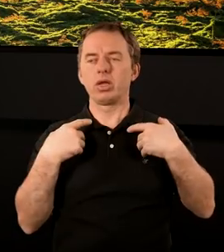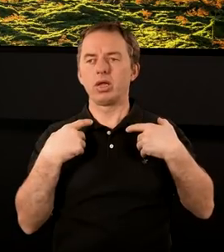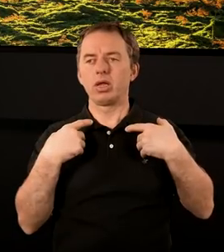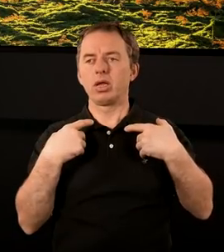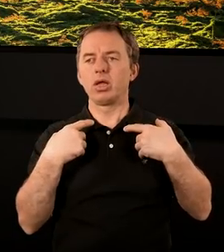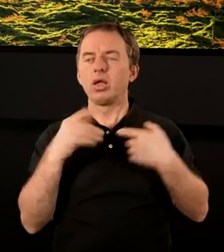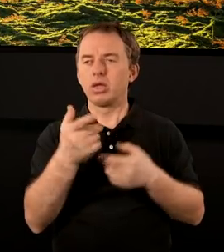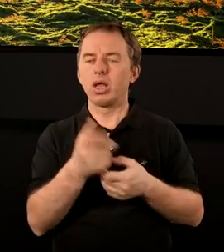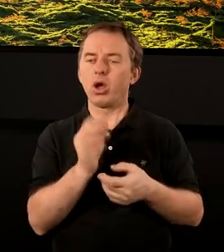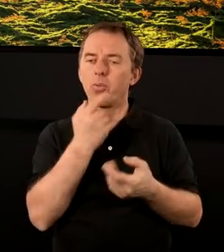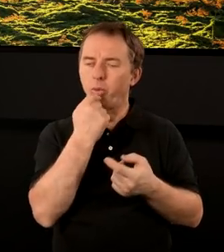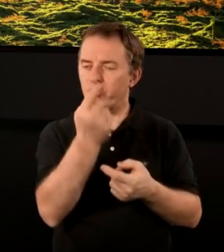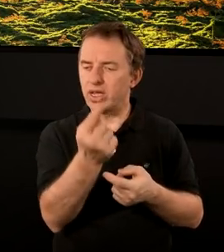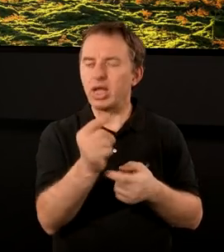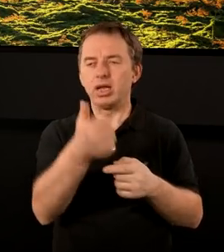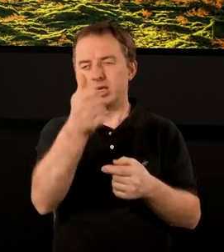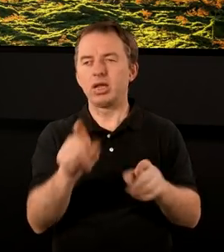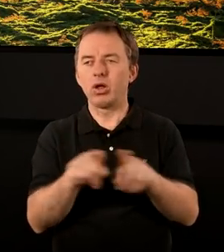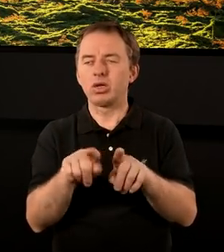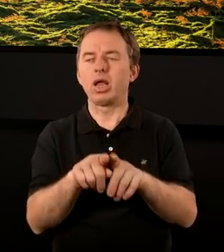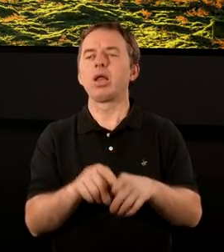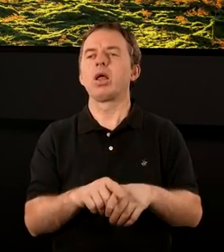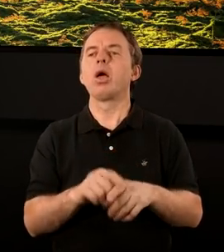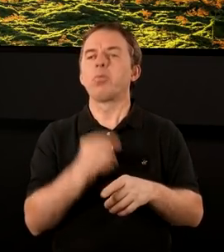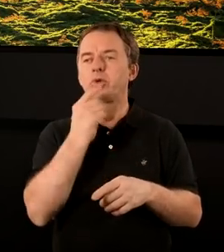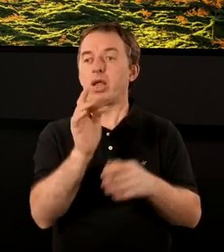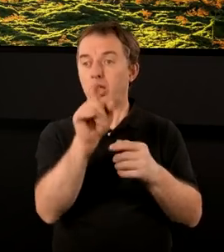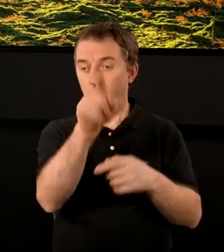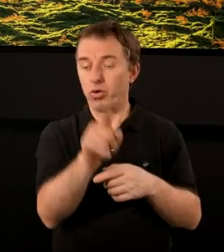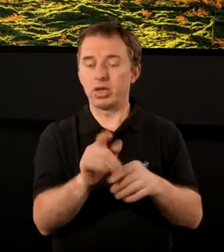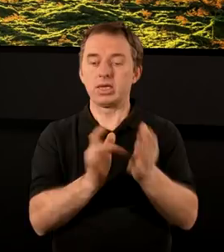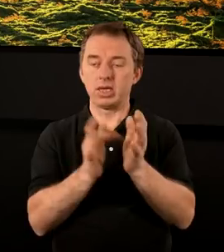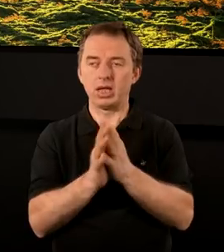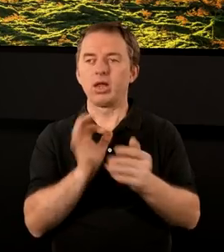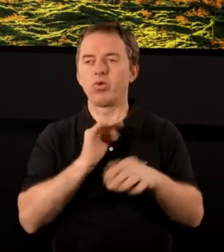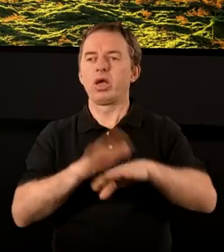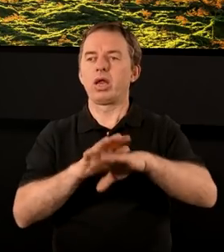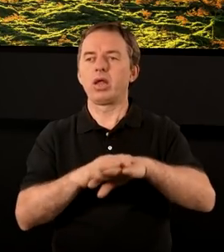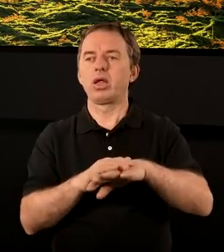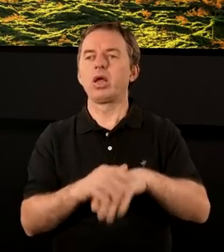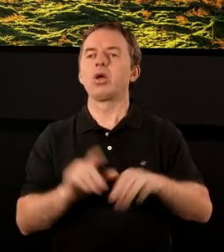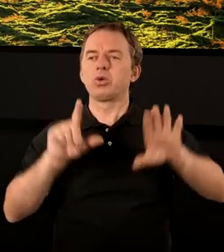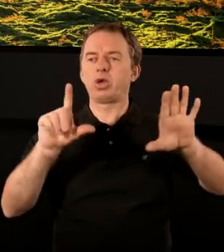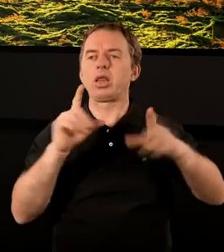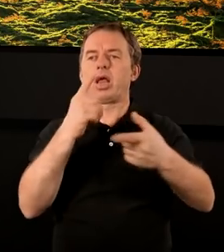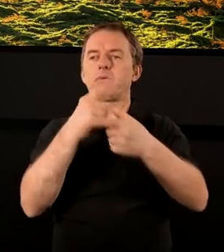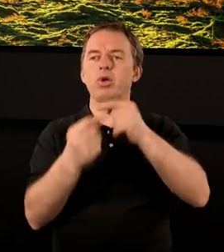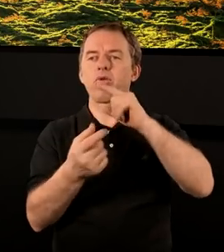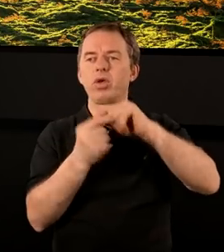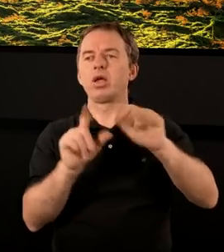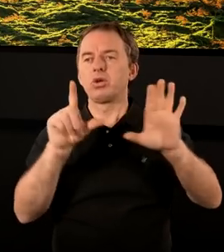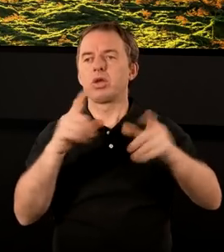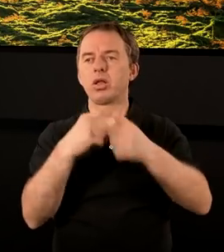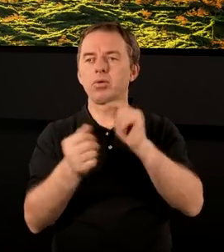identyfikacja jest bardzo jednoznaczna. Ale jeżeli jest powiedziane, że on w swoje ręce trzyma siedem gwiazd,